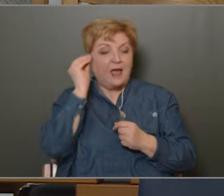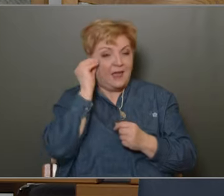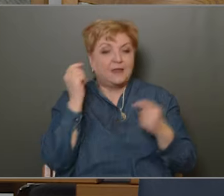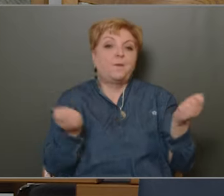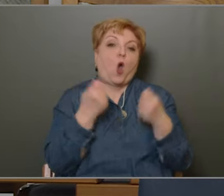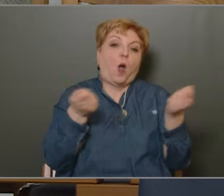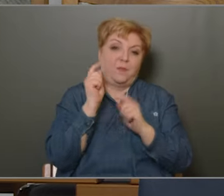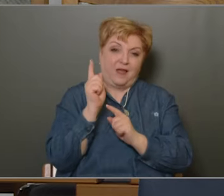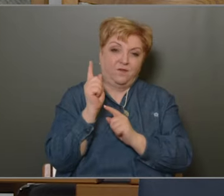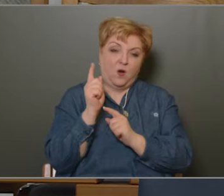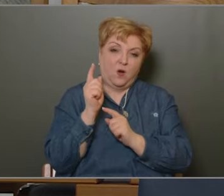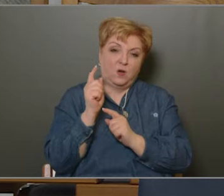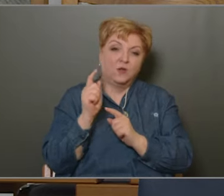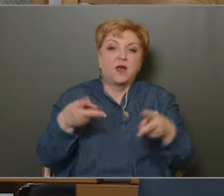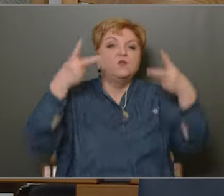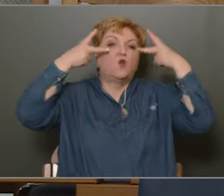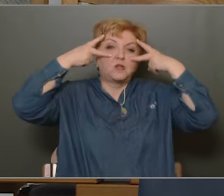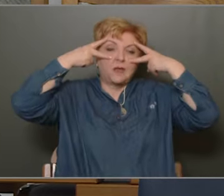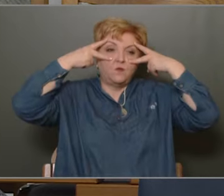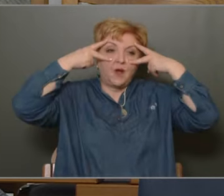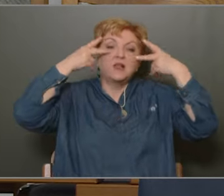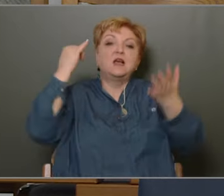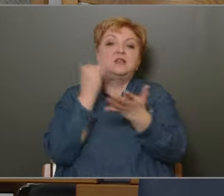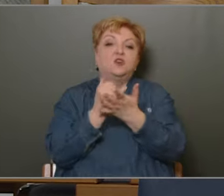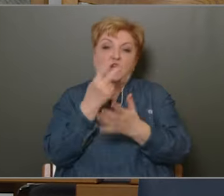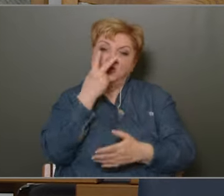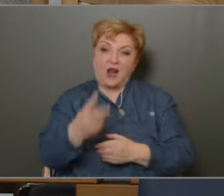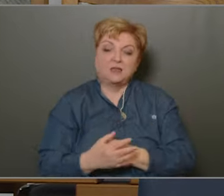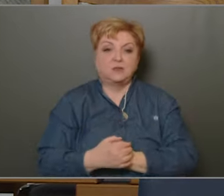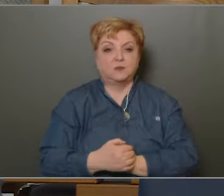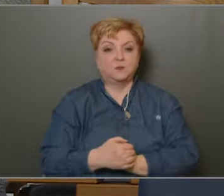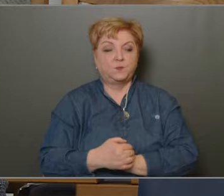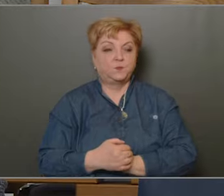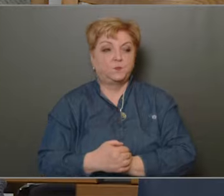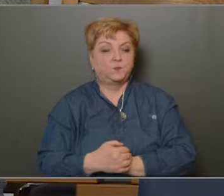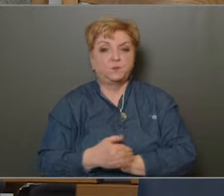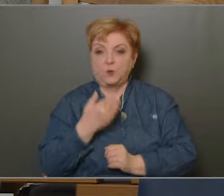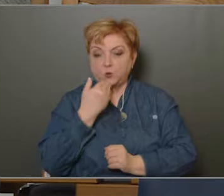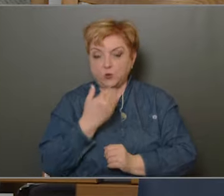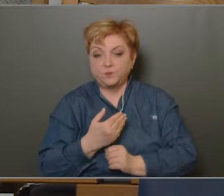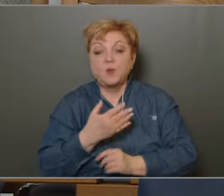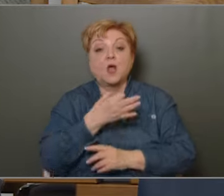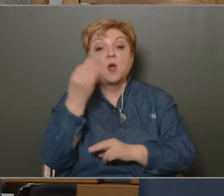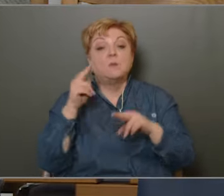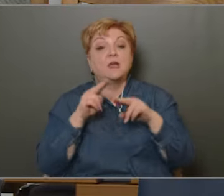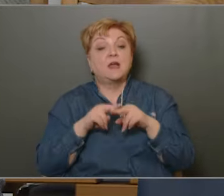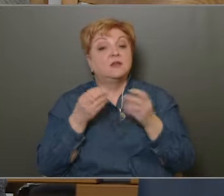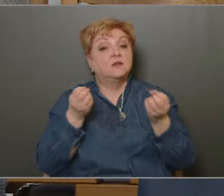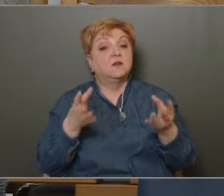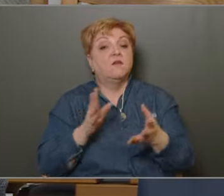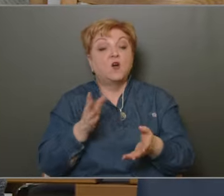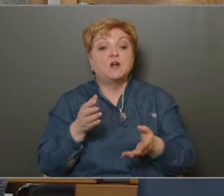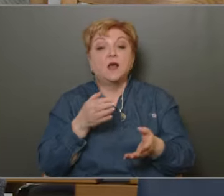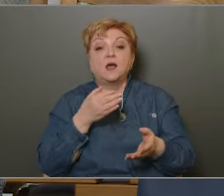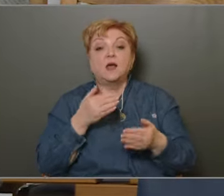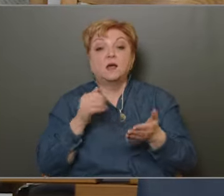kampány van, de vegyük már fel azt a szeméveket, amivel az igazságot is látjuk. Köszönöm. Kérdezem, a napi rendek előterjesztőit van-e